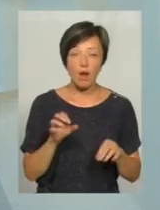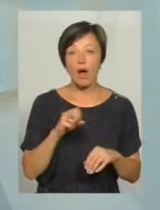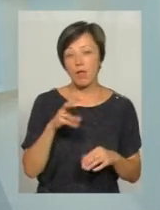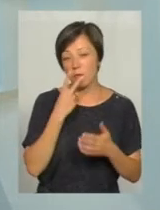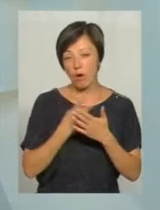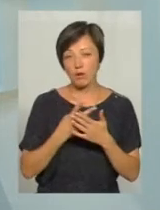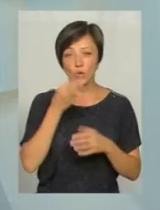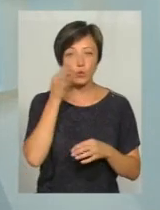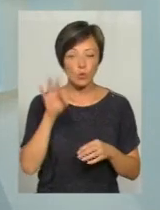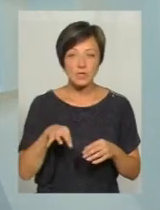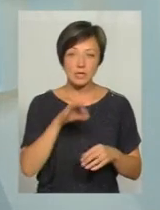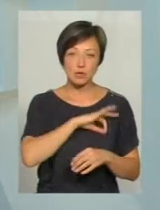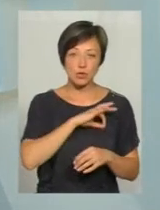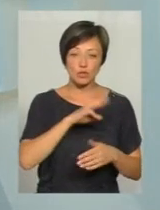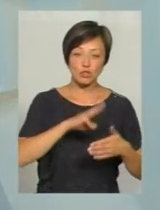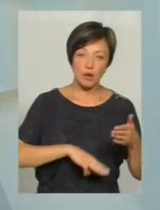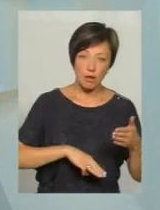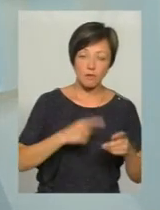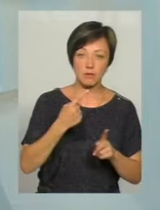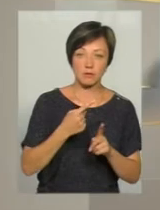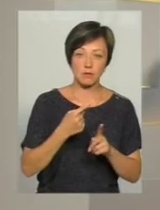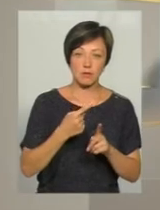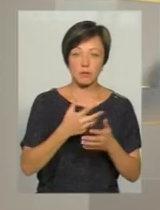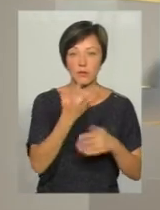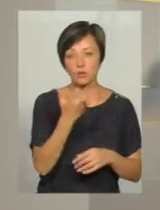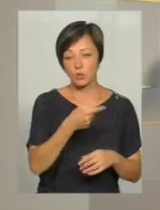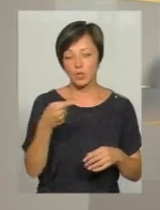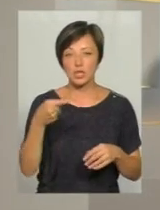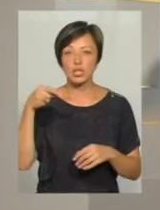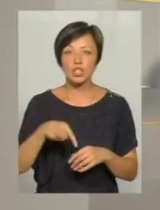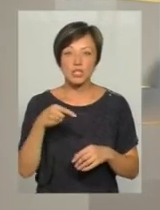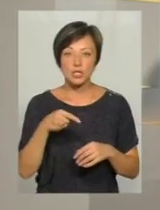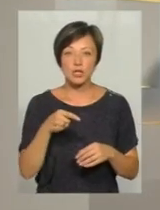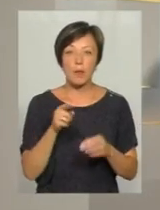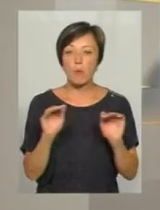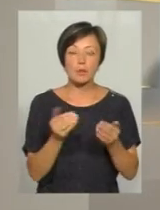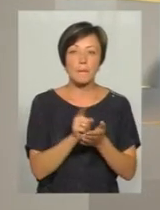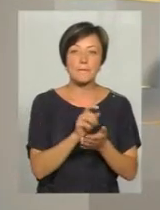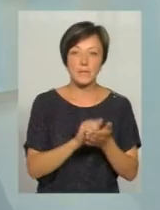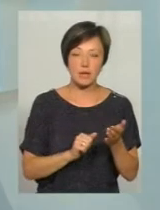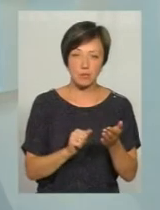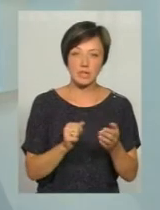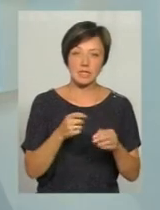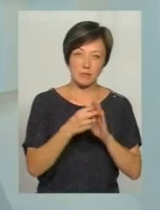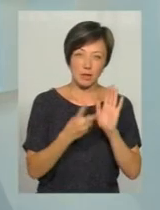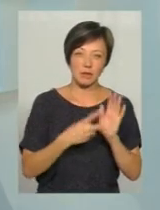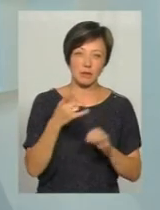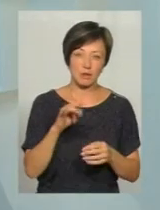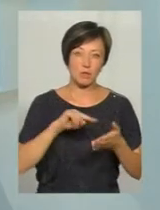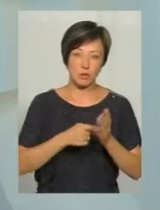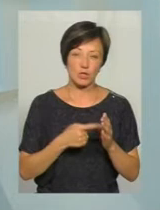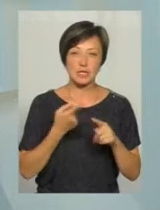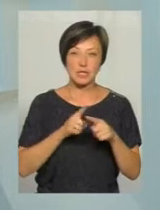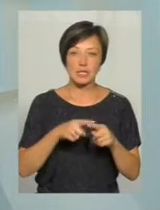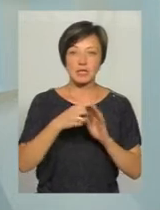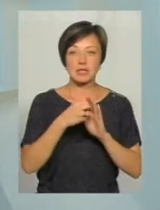показує практика, то застосовується там штраф від 500 до 1000 неподаткованих мінімумів. Тобто неподатковий мінімум – 17 гривень, 1000 –